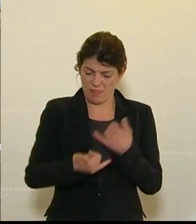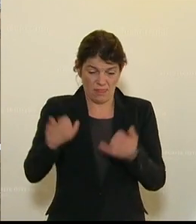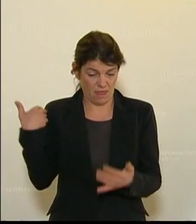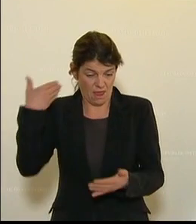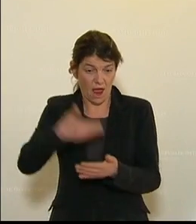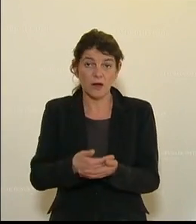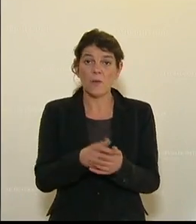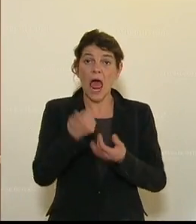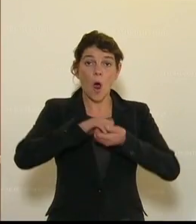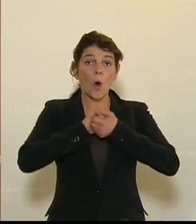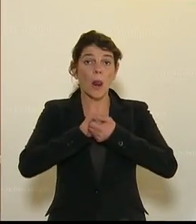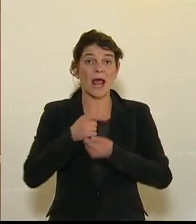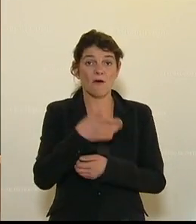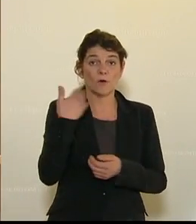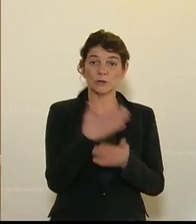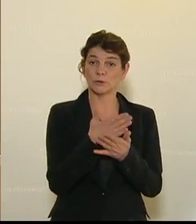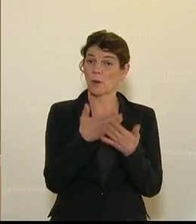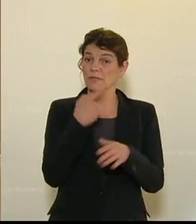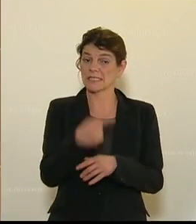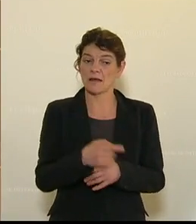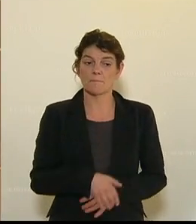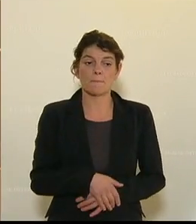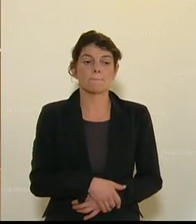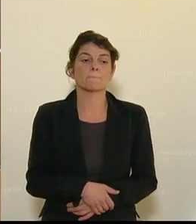Jahr, und ein Kollege von mir hat sie vorher auch angesprochen,